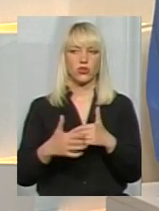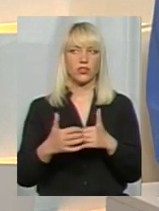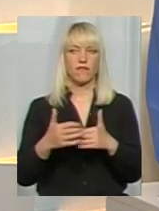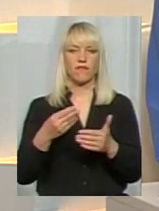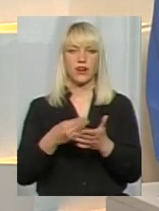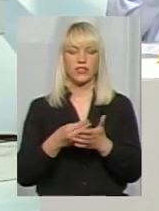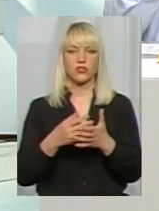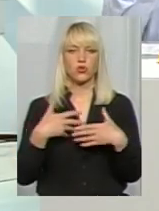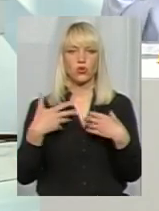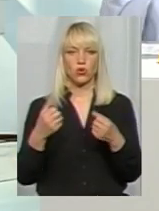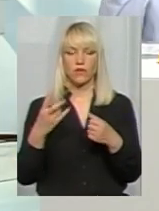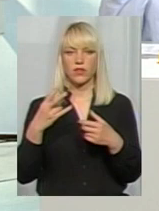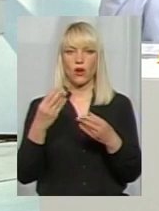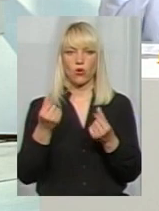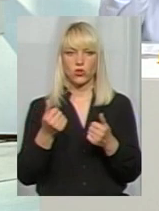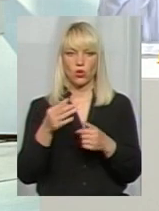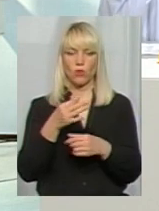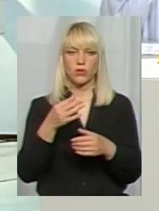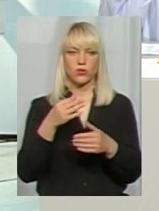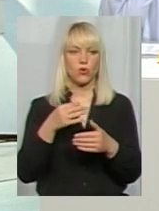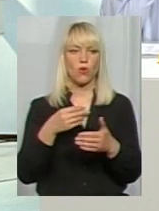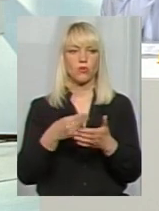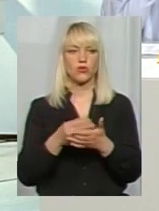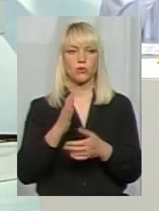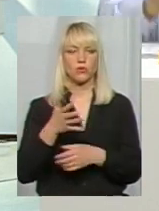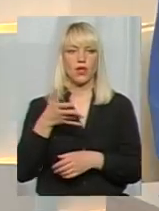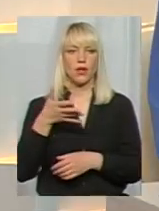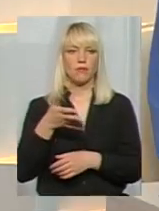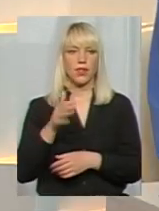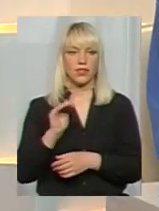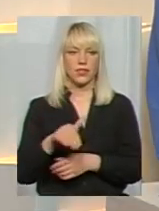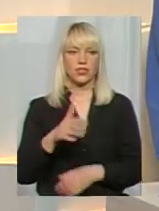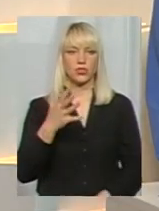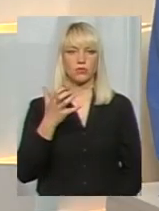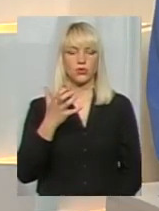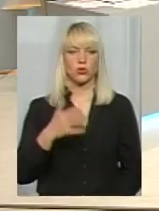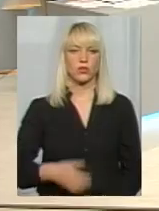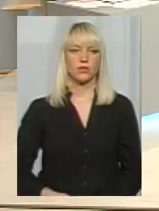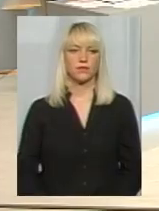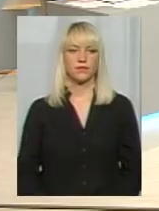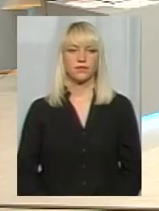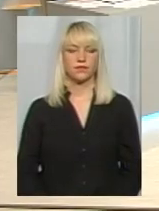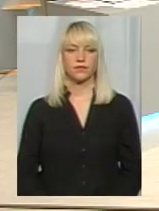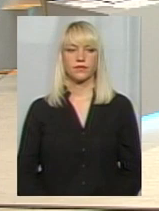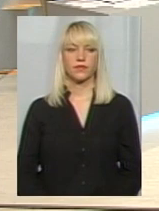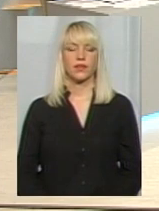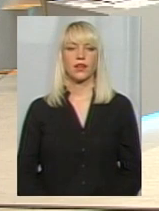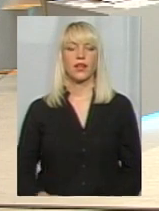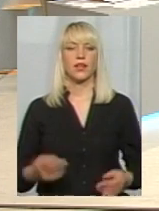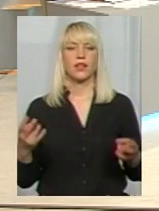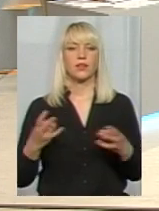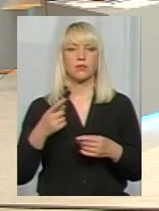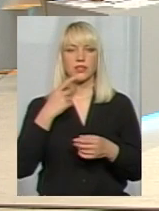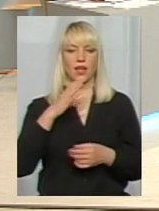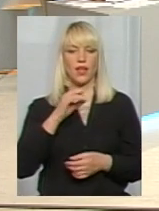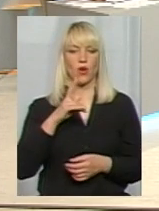на кошти обласного бюджету буде становити 5,5 тисяч гривень. Ну, напевно, треба додати по Еколенд,